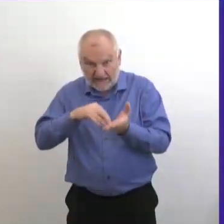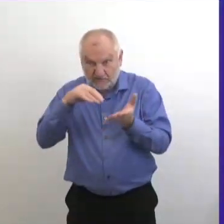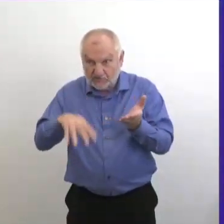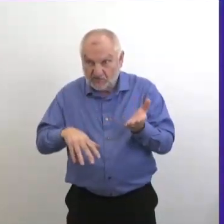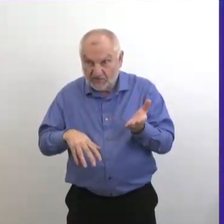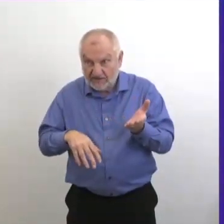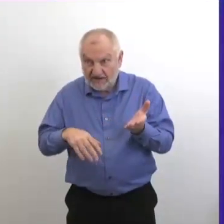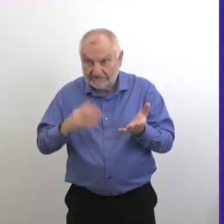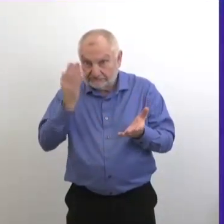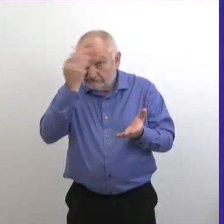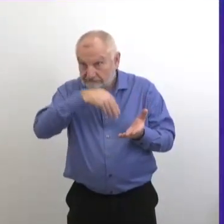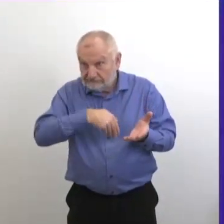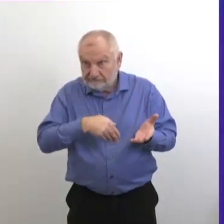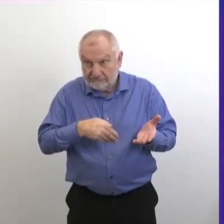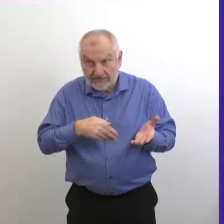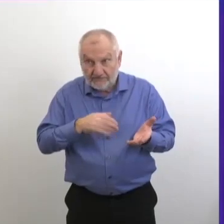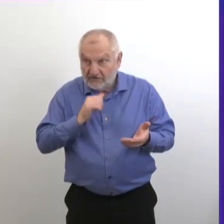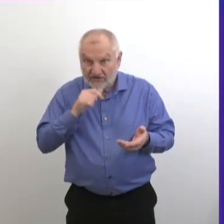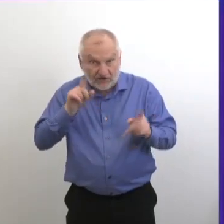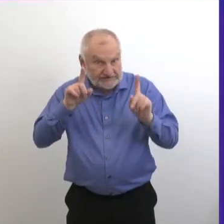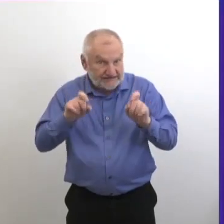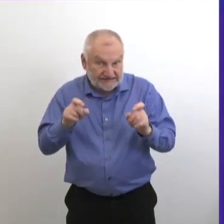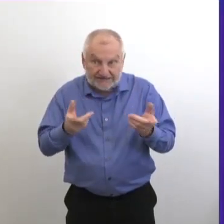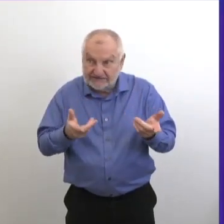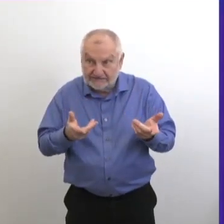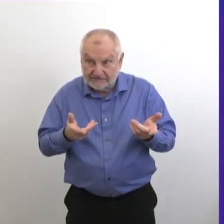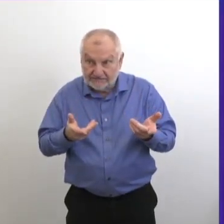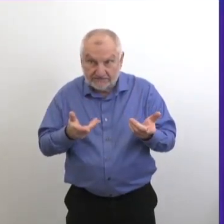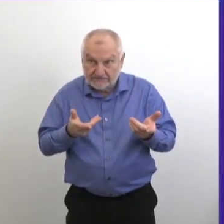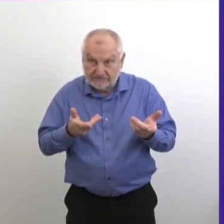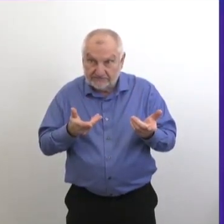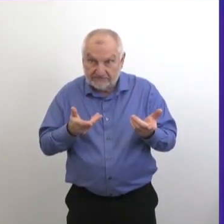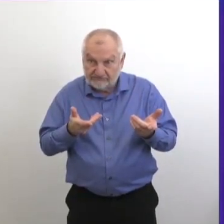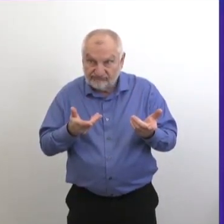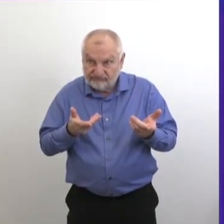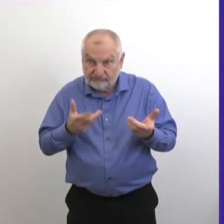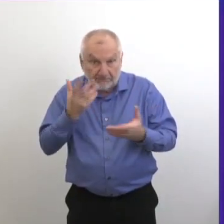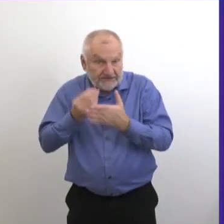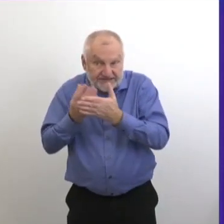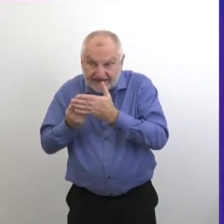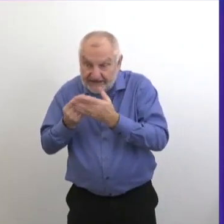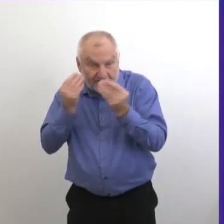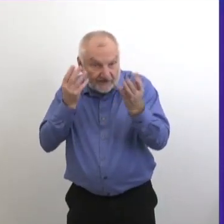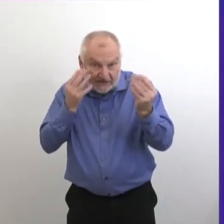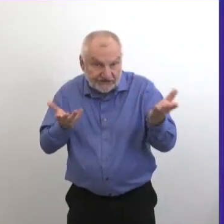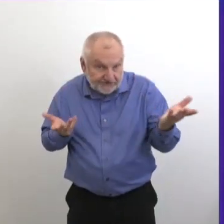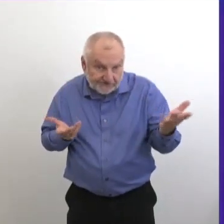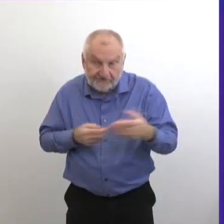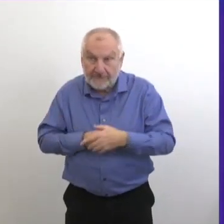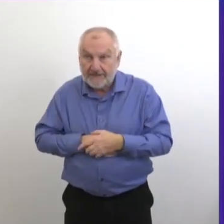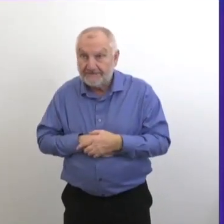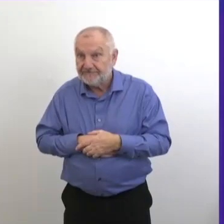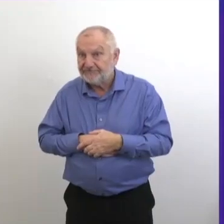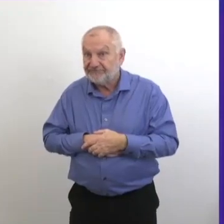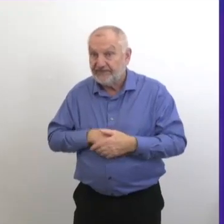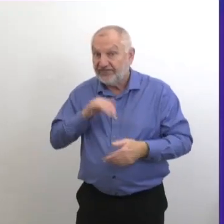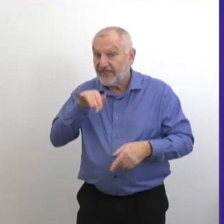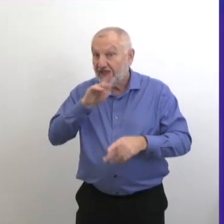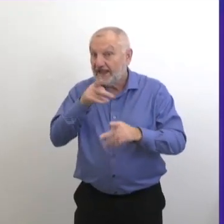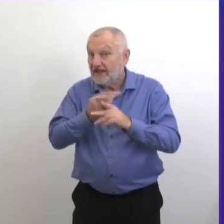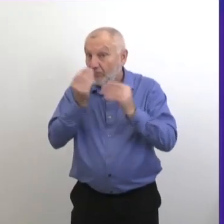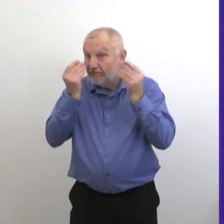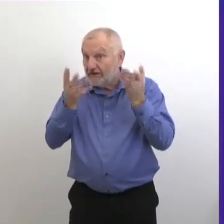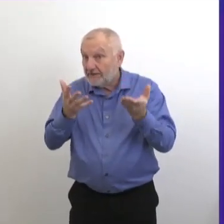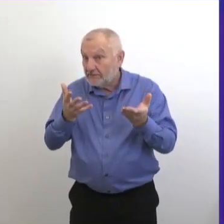moment et qui sont contagieux mais qui sont asymptomatiques ? Bon, je crois qu'il faut certainement faire attention à ce que l'on lit et ce n pas